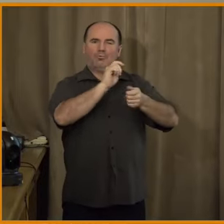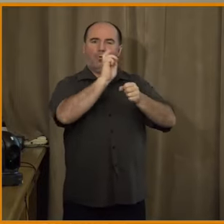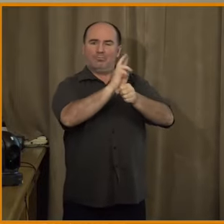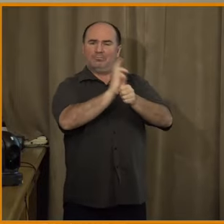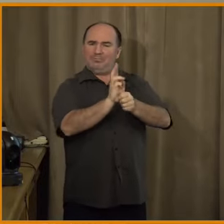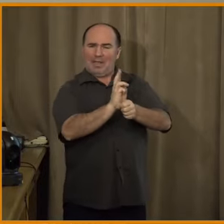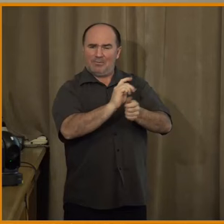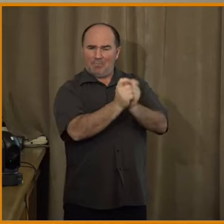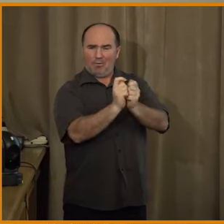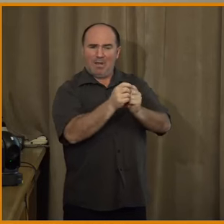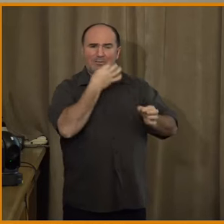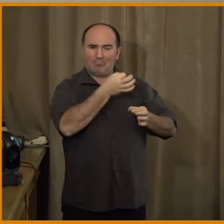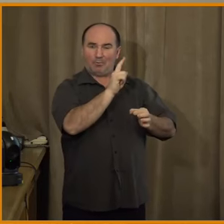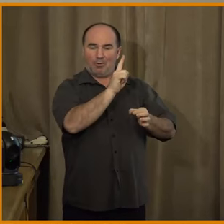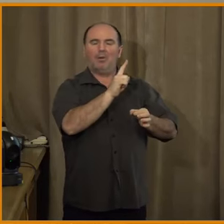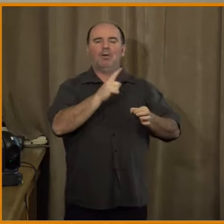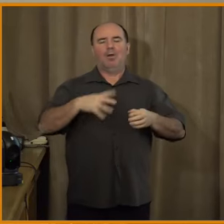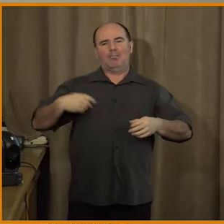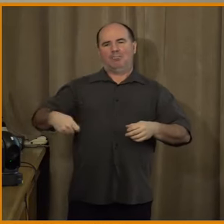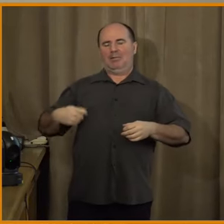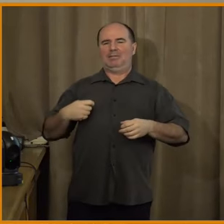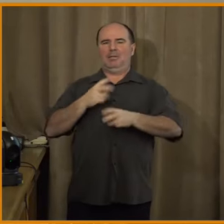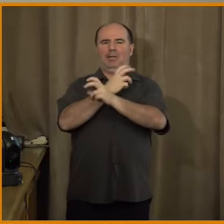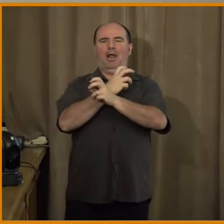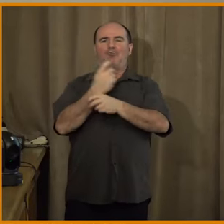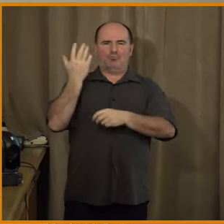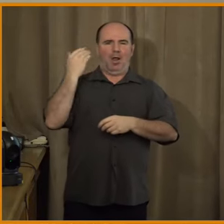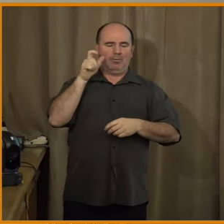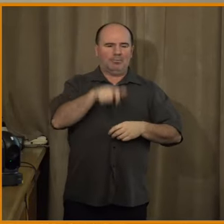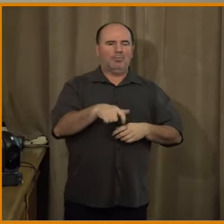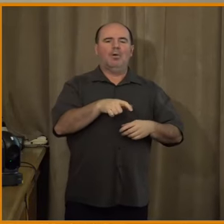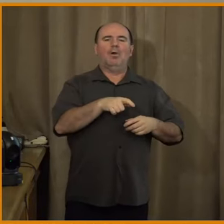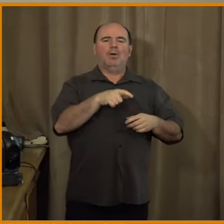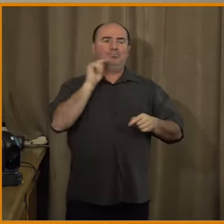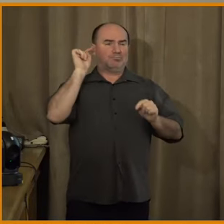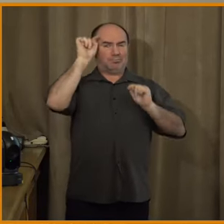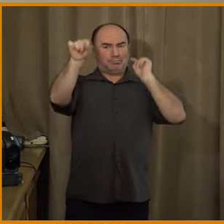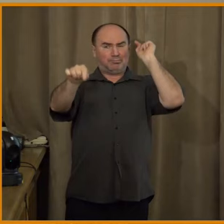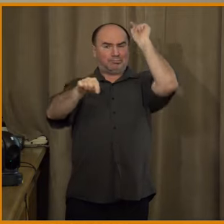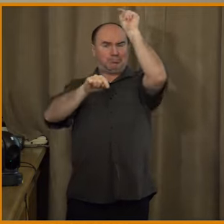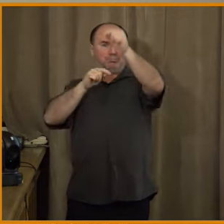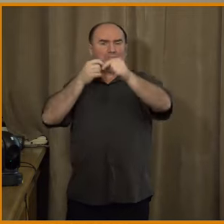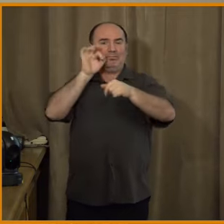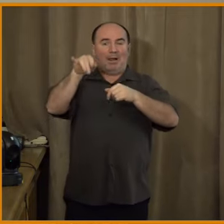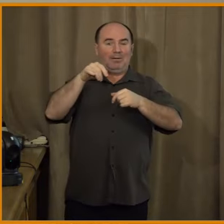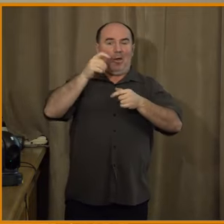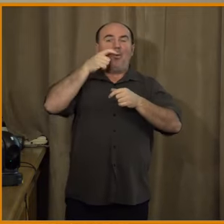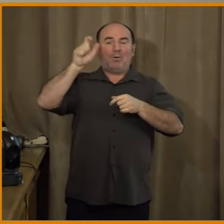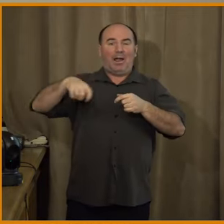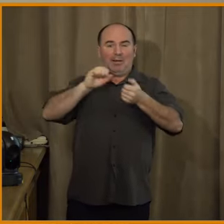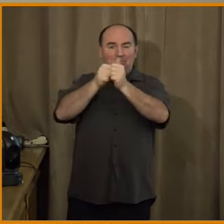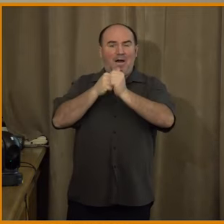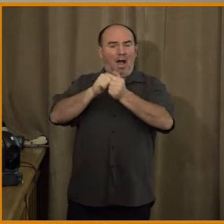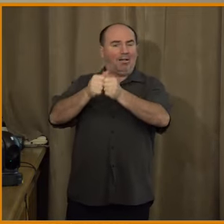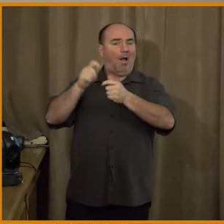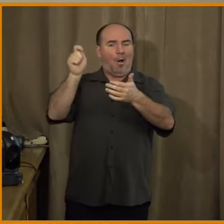tvrdá. Vzpomněme si, minister Rakušan říkal, že tak, jak padají válečné střely na Ukrajinu, tak padají dezinformační střely na Česko. To je opravdu